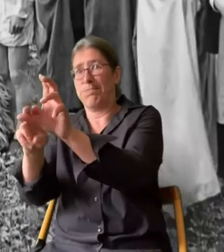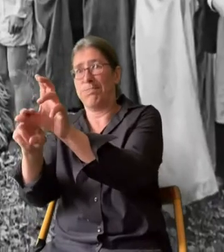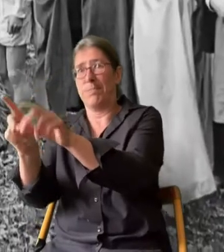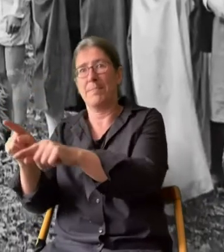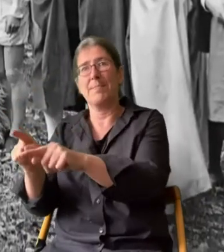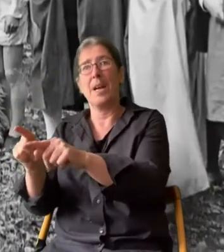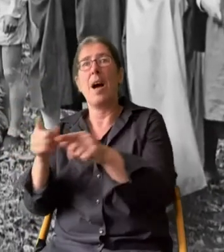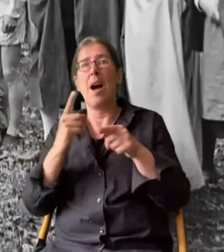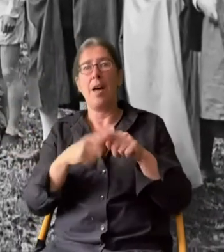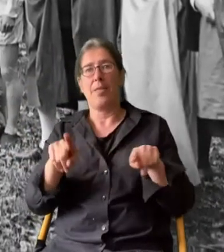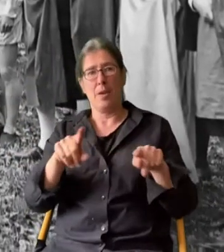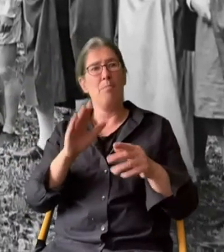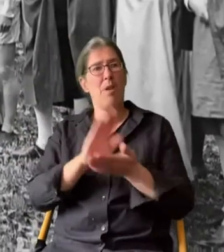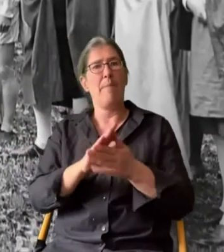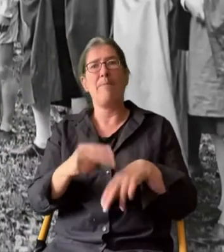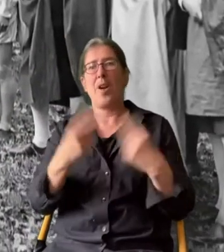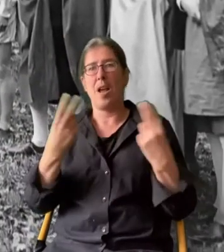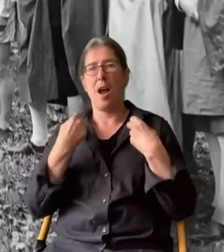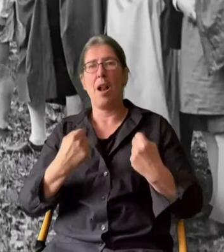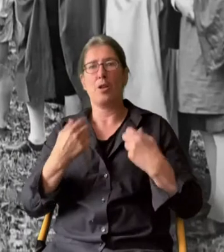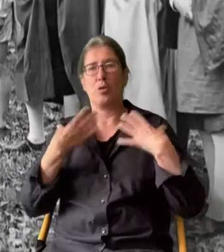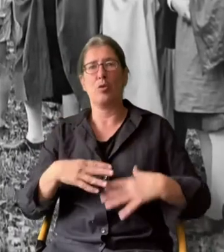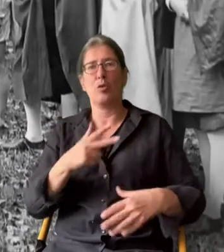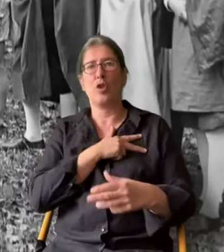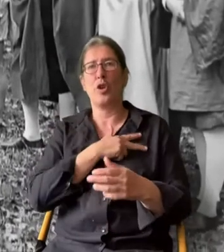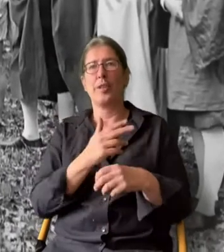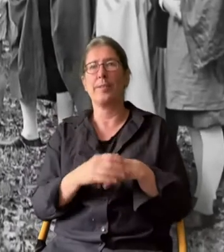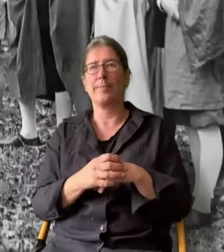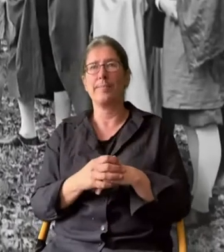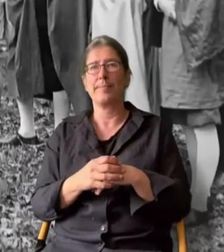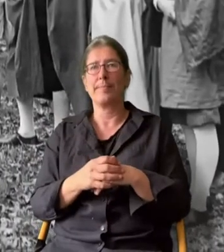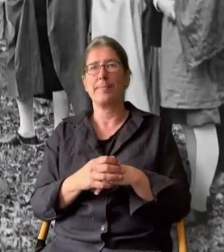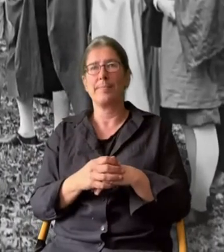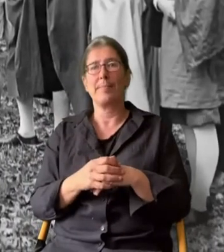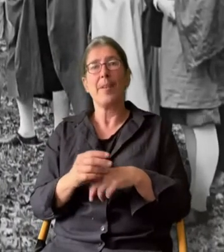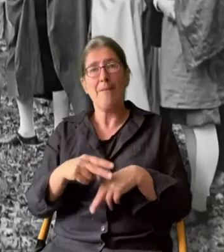Andere bleiben der freien Haltung ein Leben lang treu.